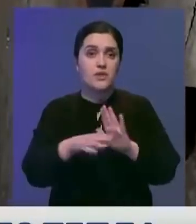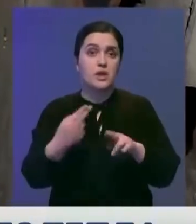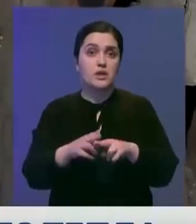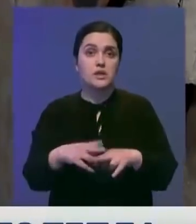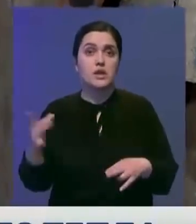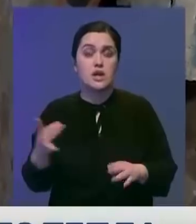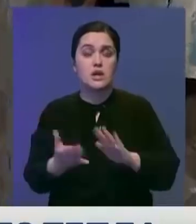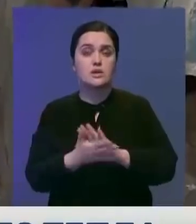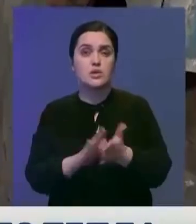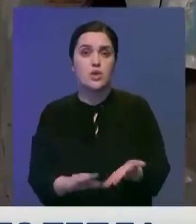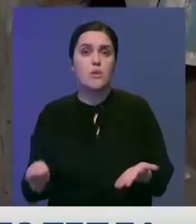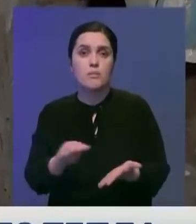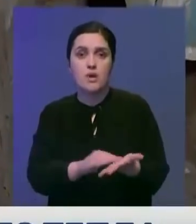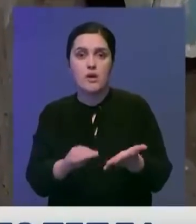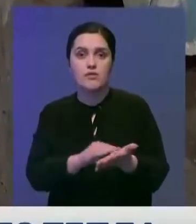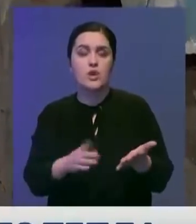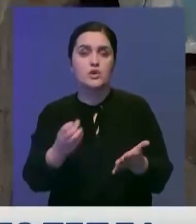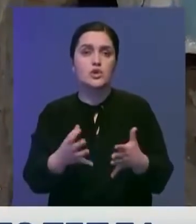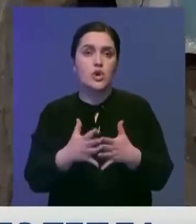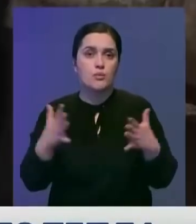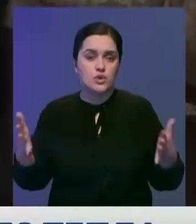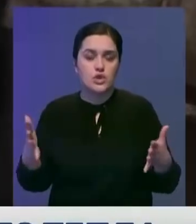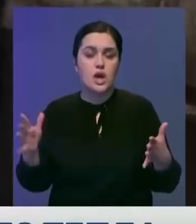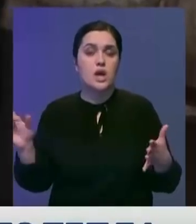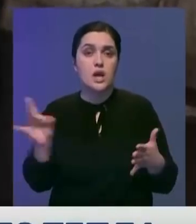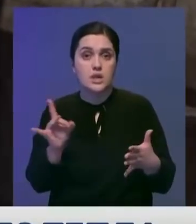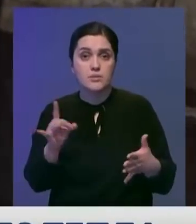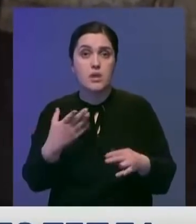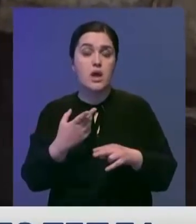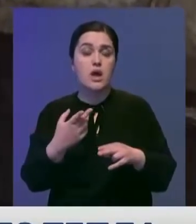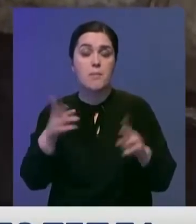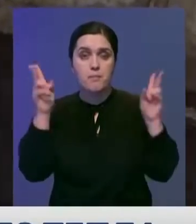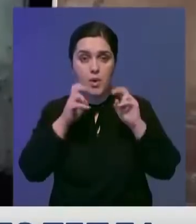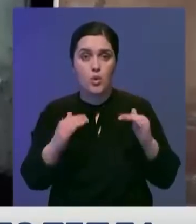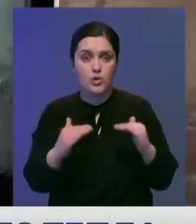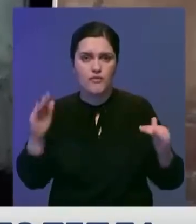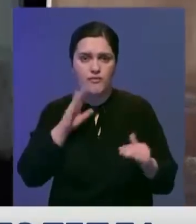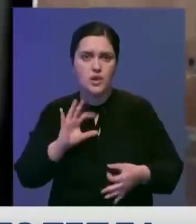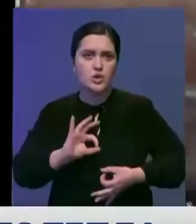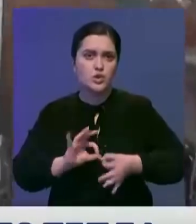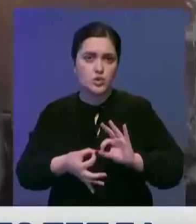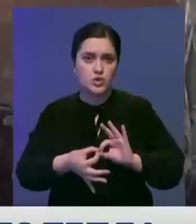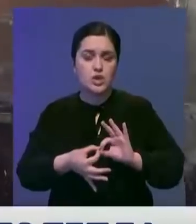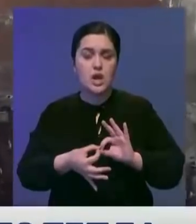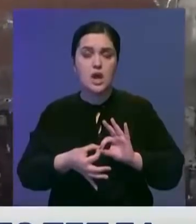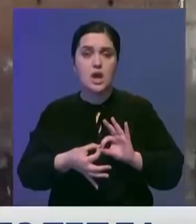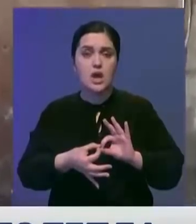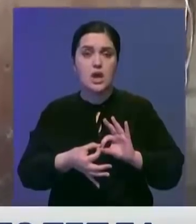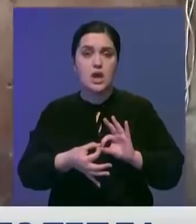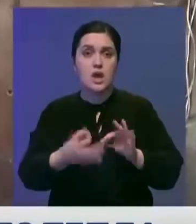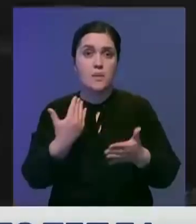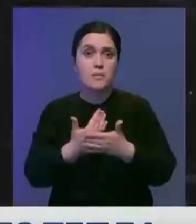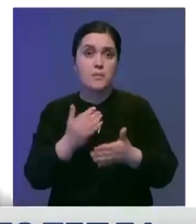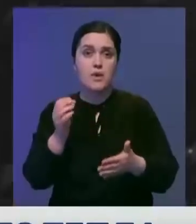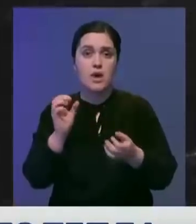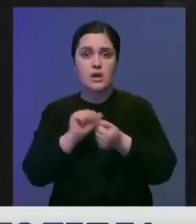раз ситуация повторилась, только в еще больших масштабах. Проверить уровень воды сейчас будет очень сложно. Но если навскидку, например, закинув